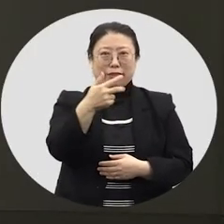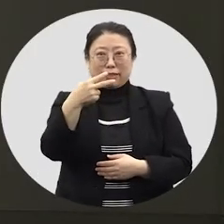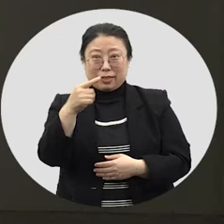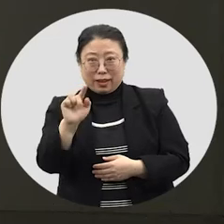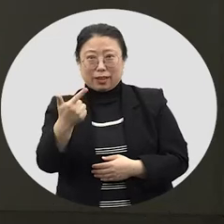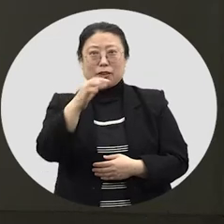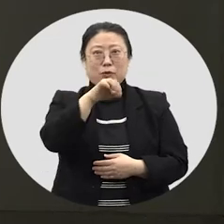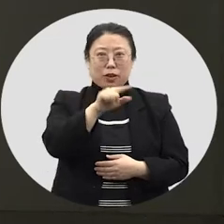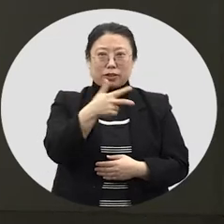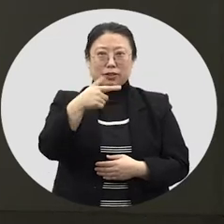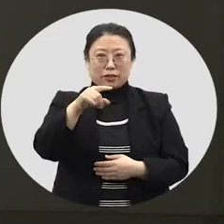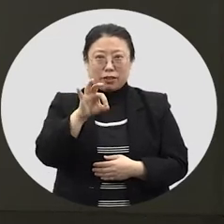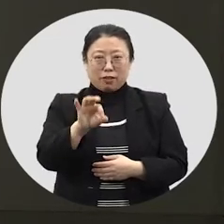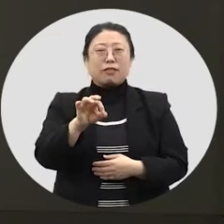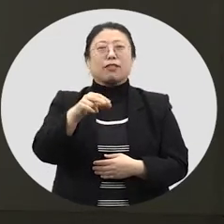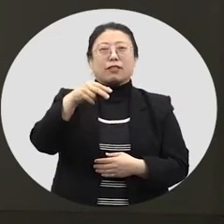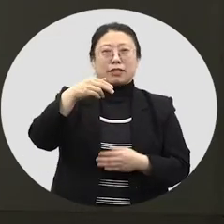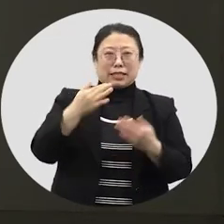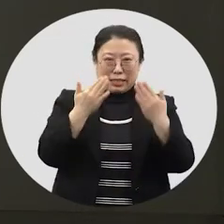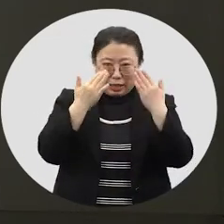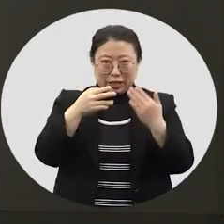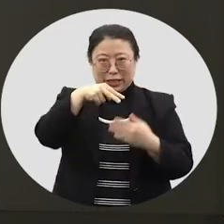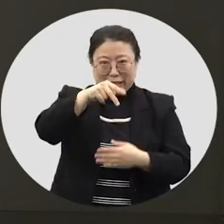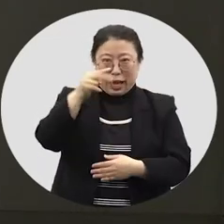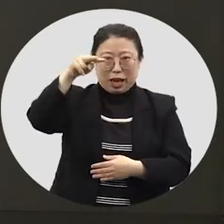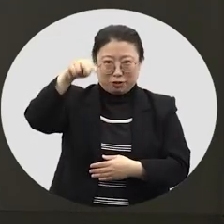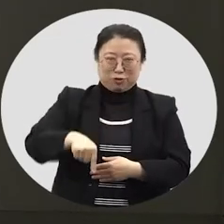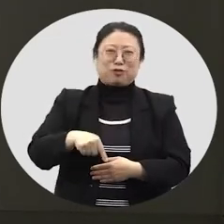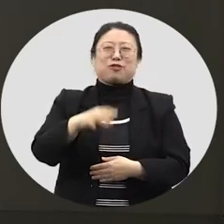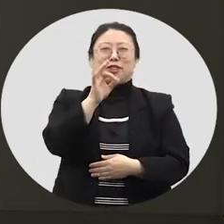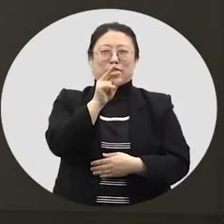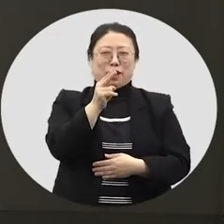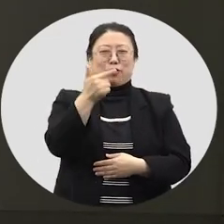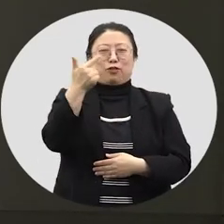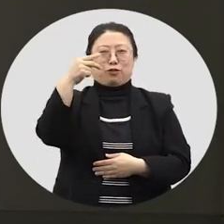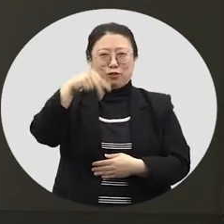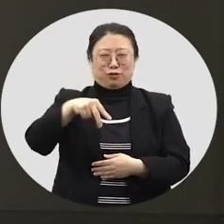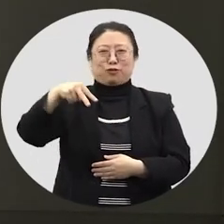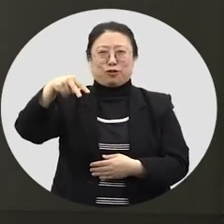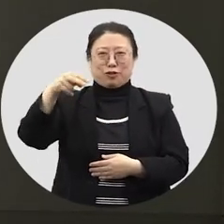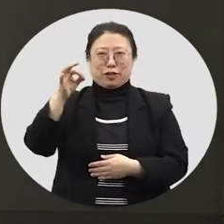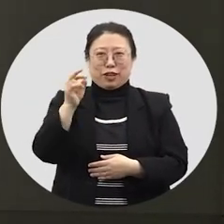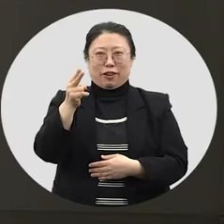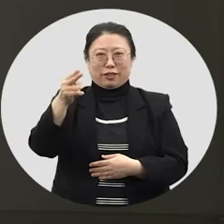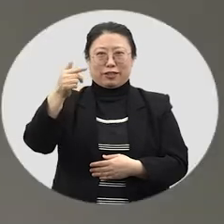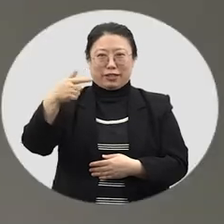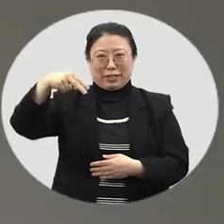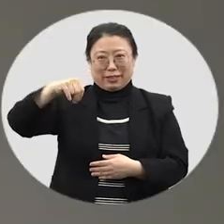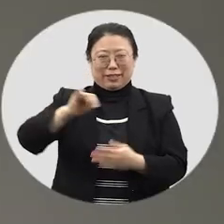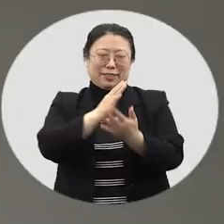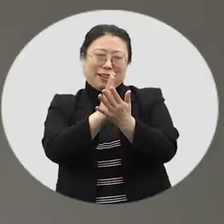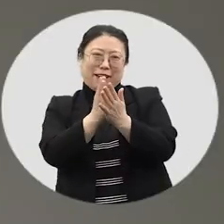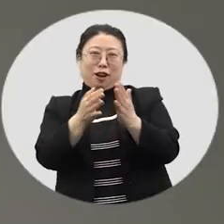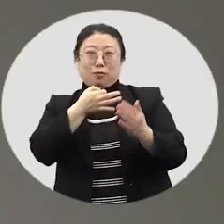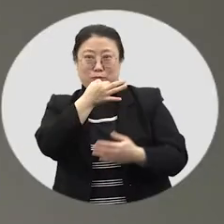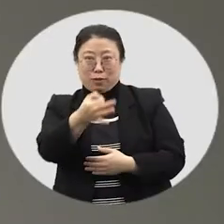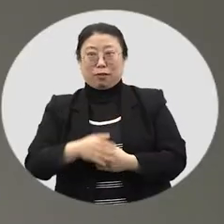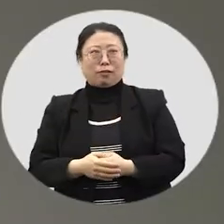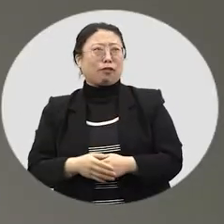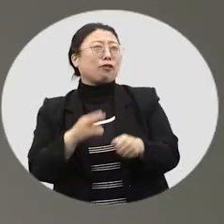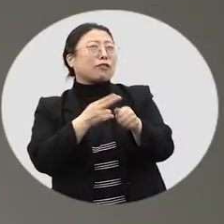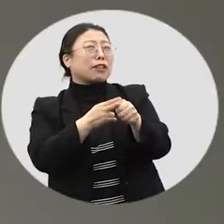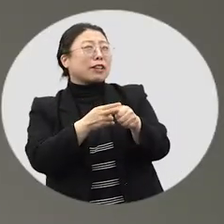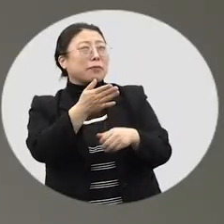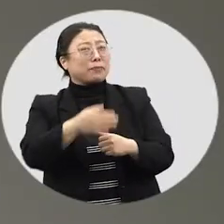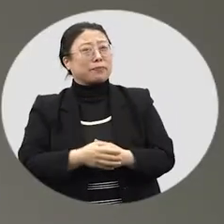원정, 원조, 세수, 연두, 연시 등 아주 다양한 명칭으로 불렀어요. 선생님, 근데